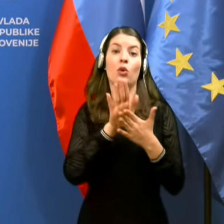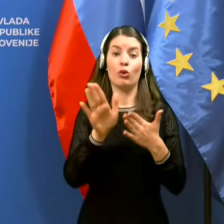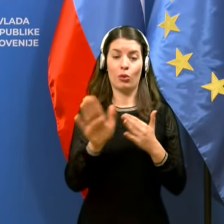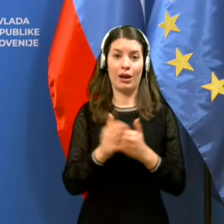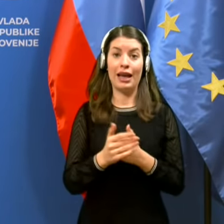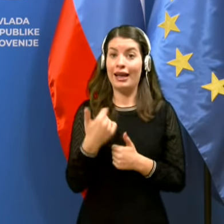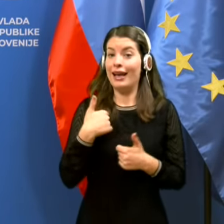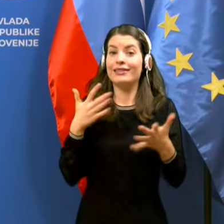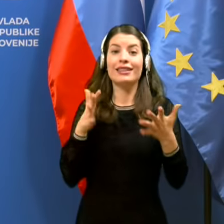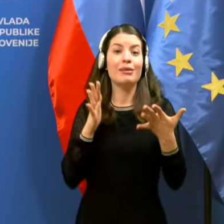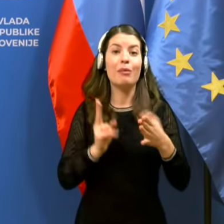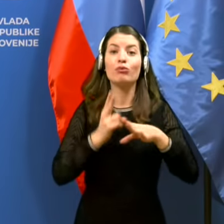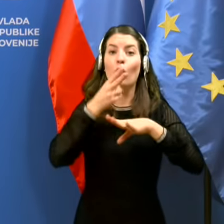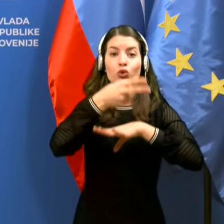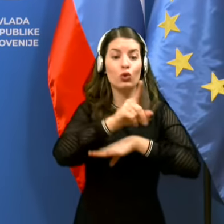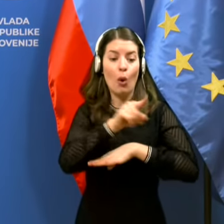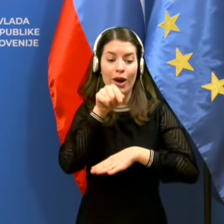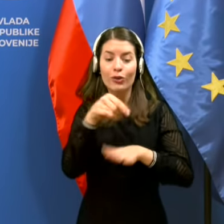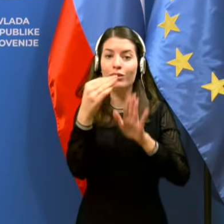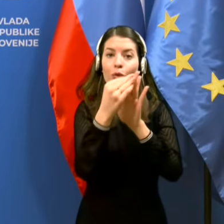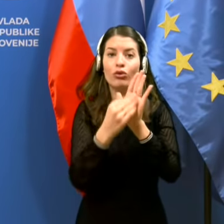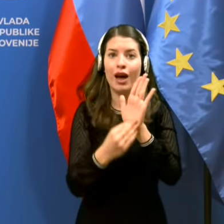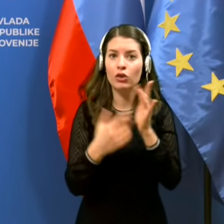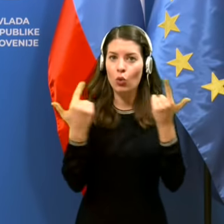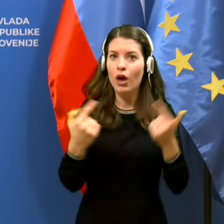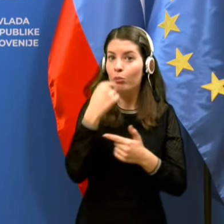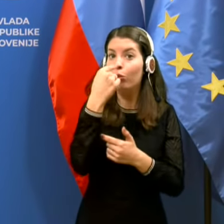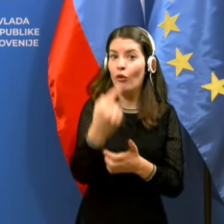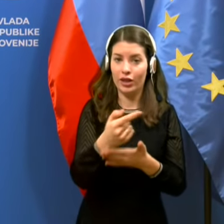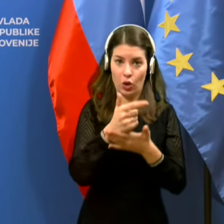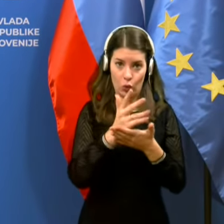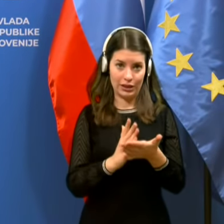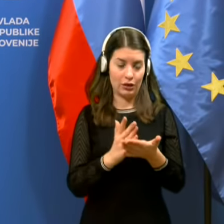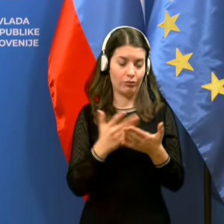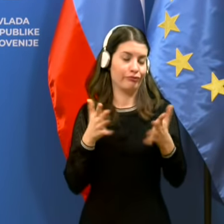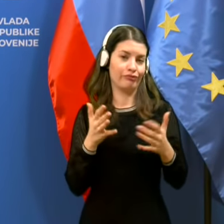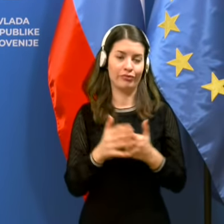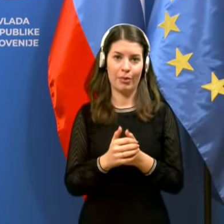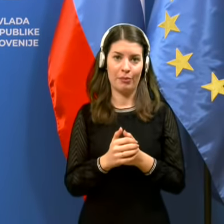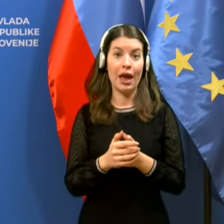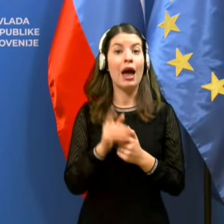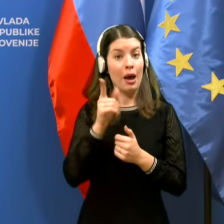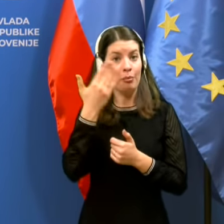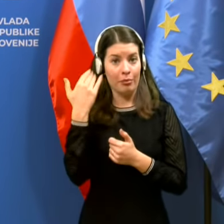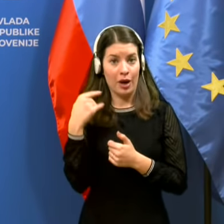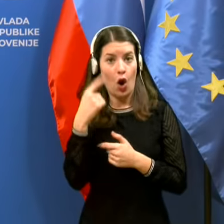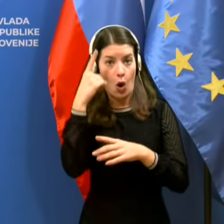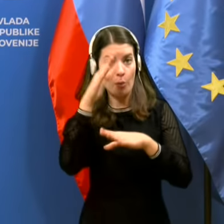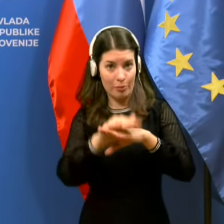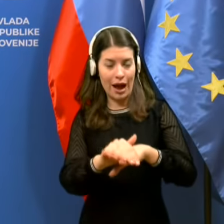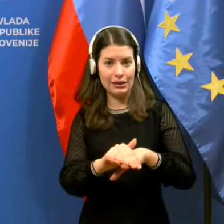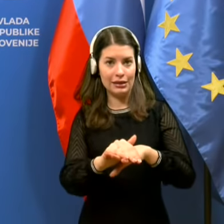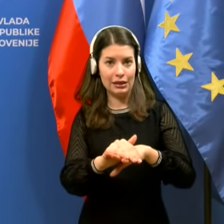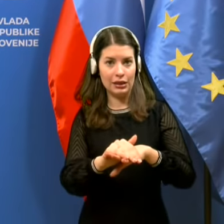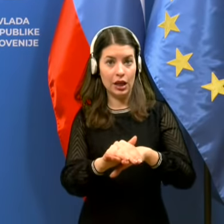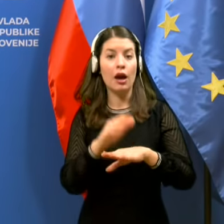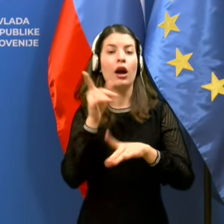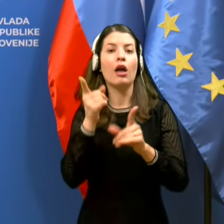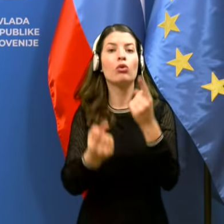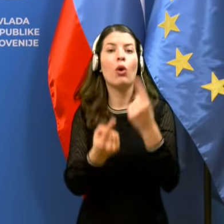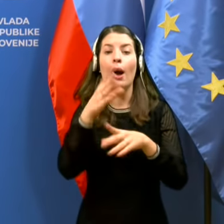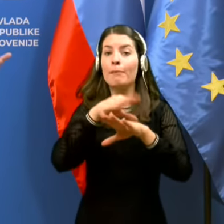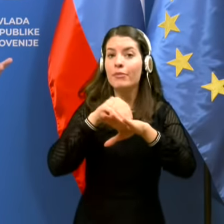dostopa niti do teh podatkov, da bi lahko to oceno podal, pač nimam. Imamo pa opažanja, ki ste jih opazili tudi viz terena, ki smo jih opazili vsi,